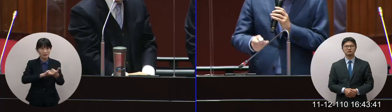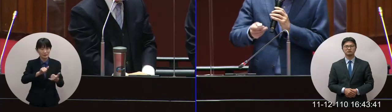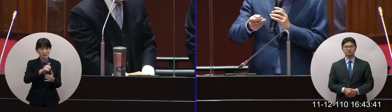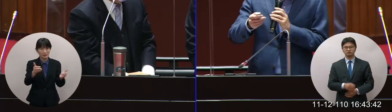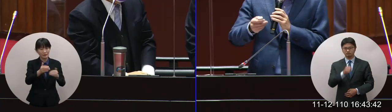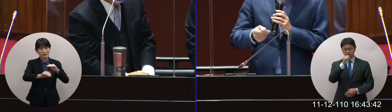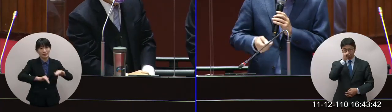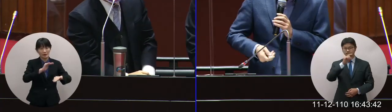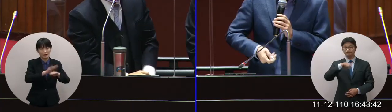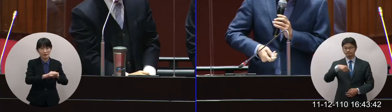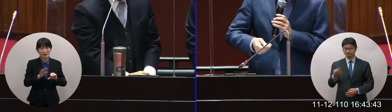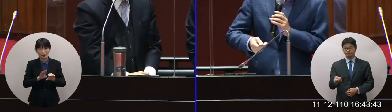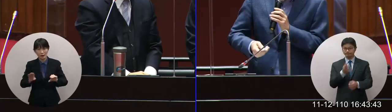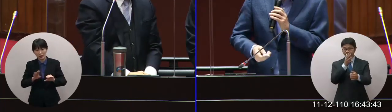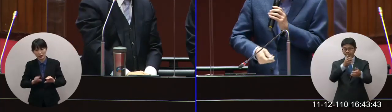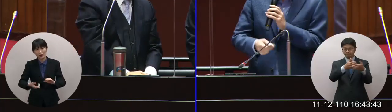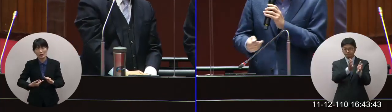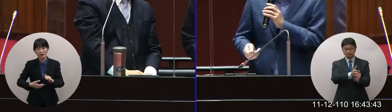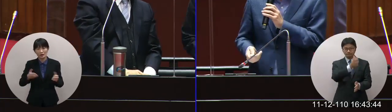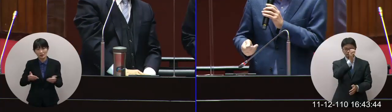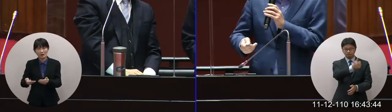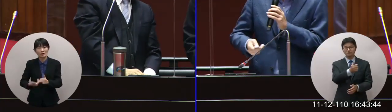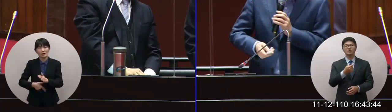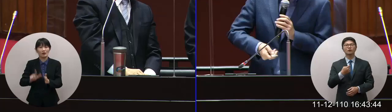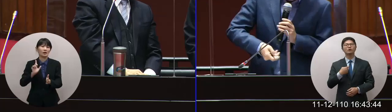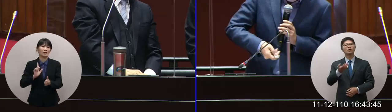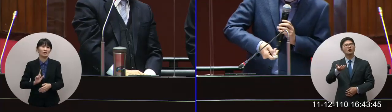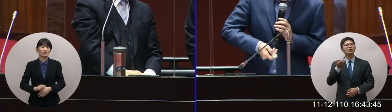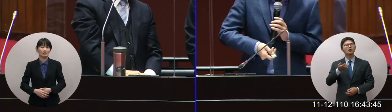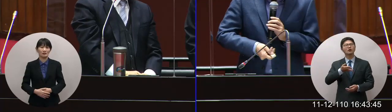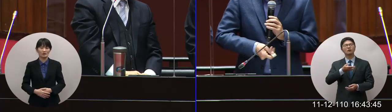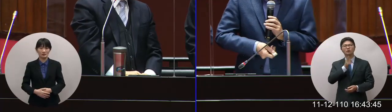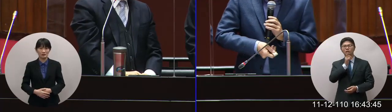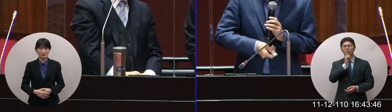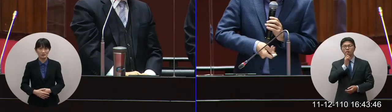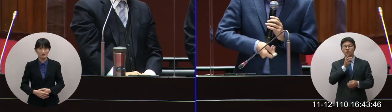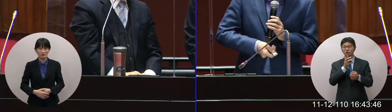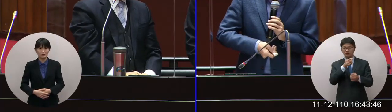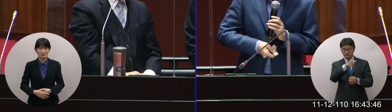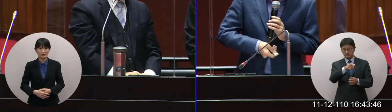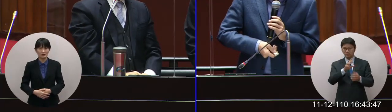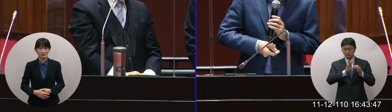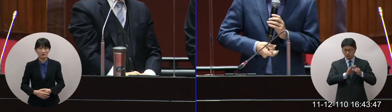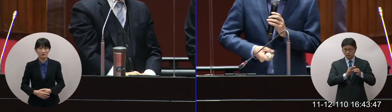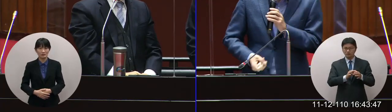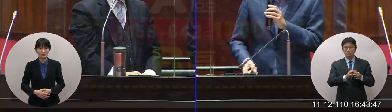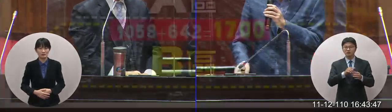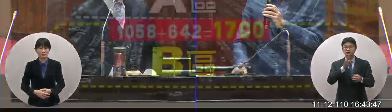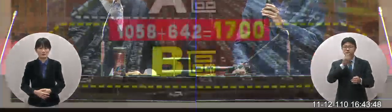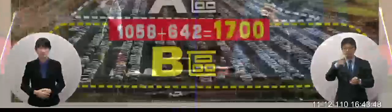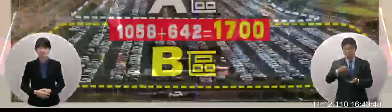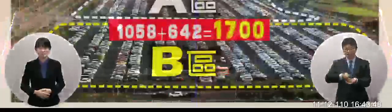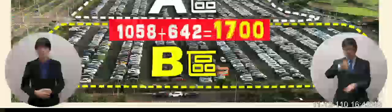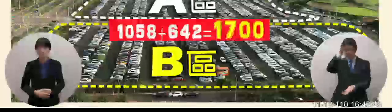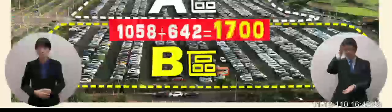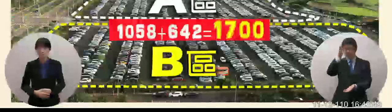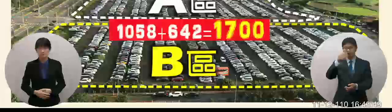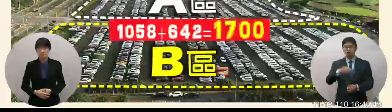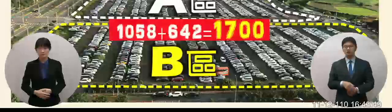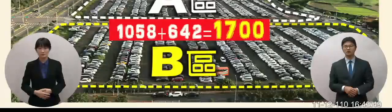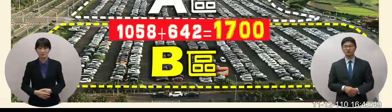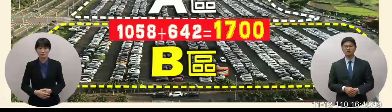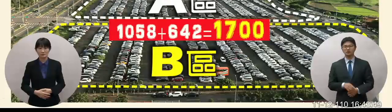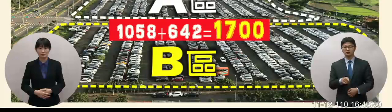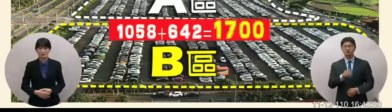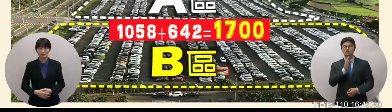好那接下來問部長部長其實我講了這麼多其實跟你有關的在這一棟這棟是你們跟這個